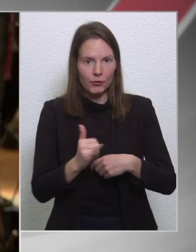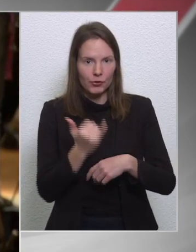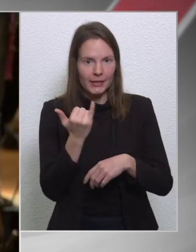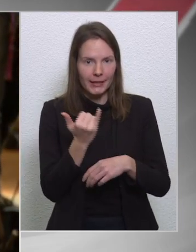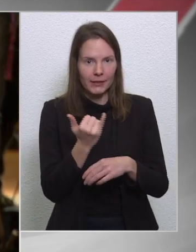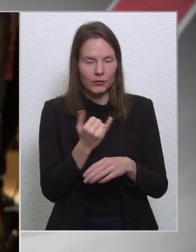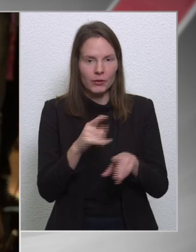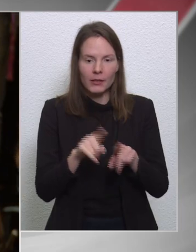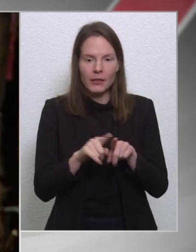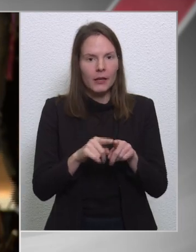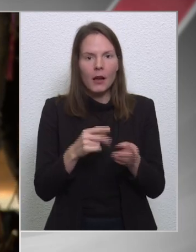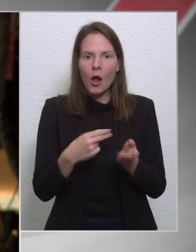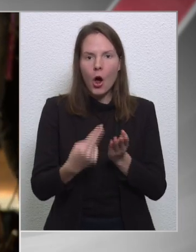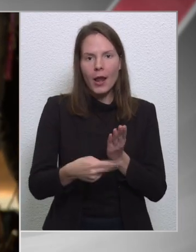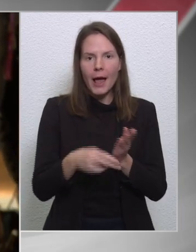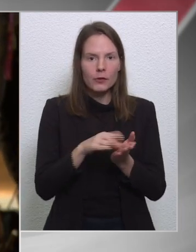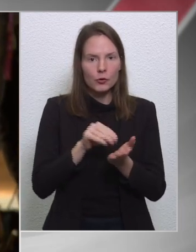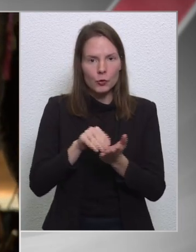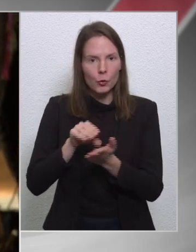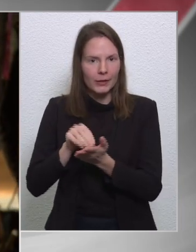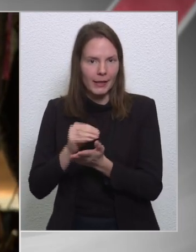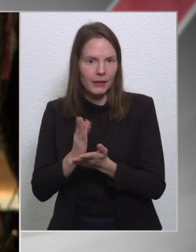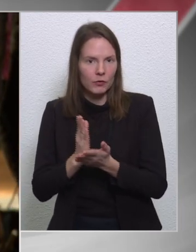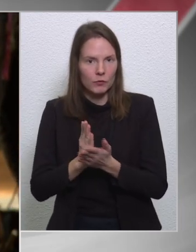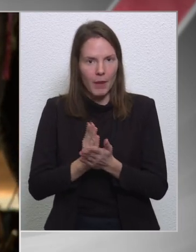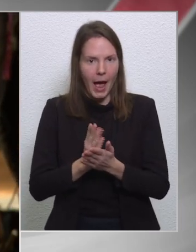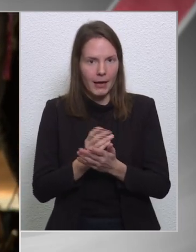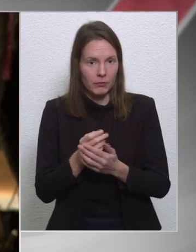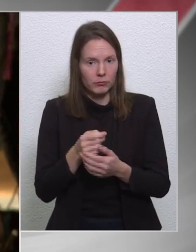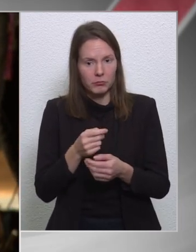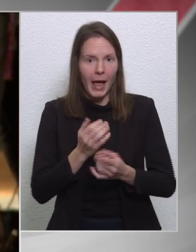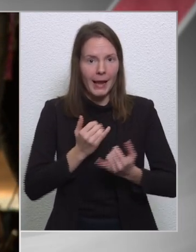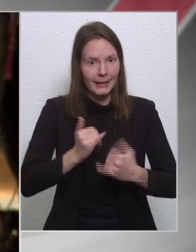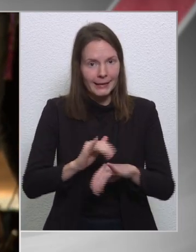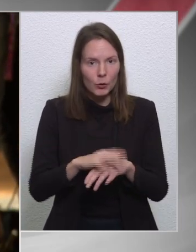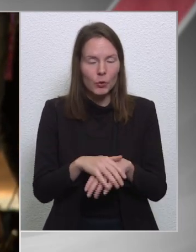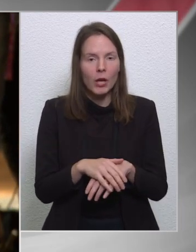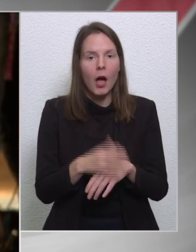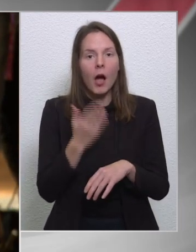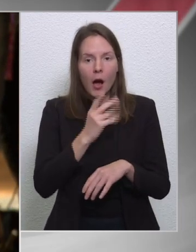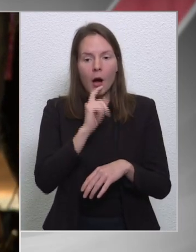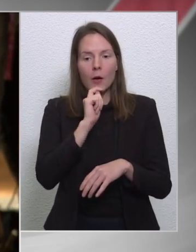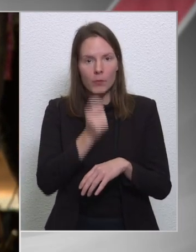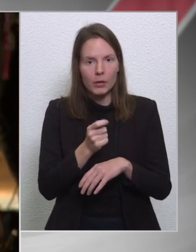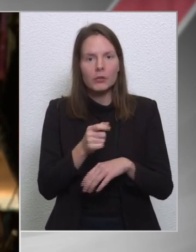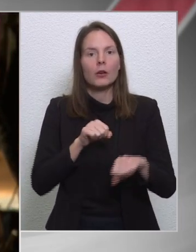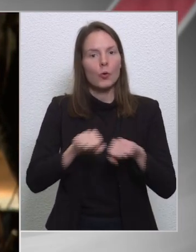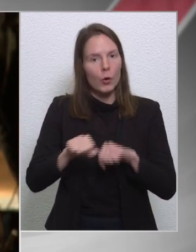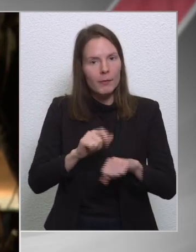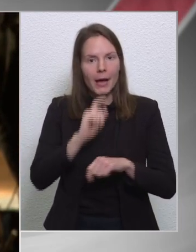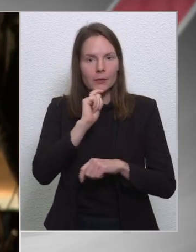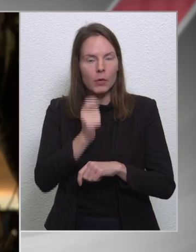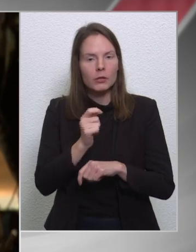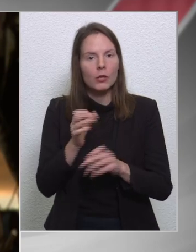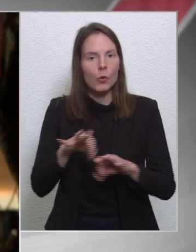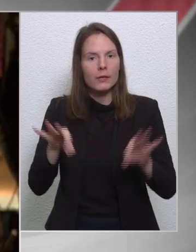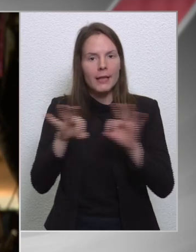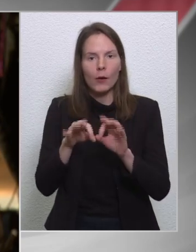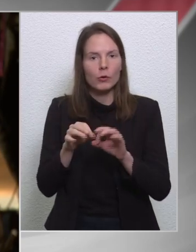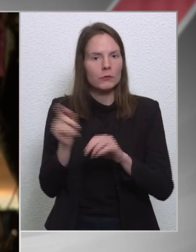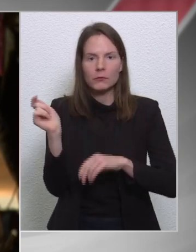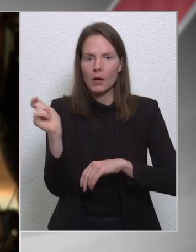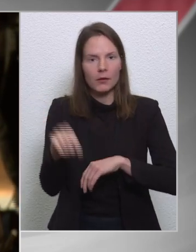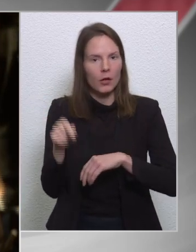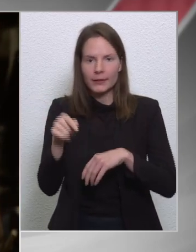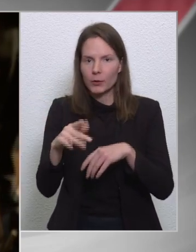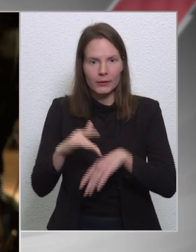egy aláírásgyűjtés már megpedzegette, hogyha a magyar kormányt, illetve Magyarországot, ezek a számciok nem sújtják